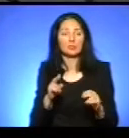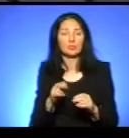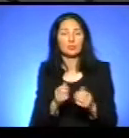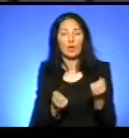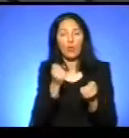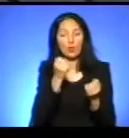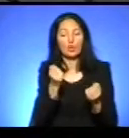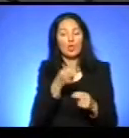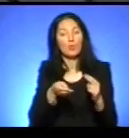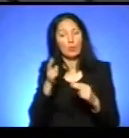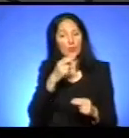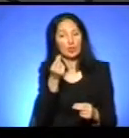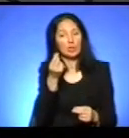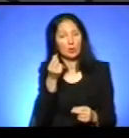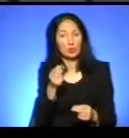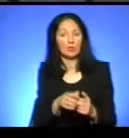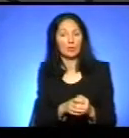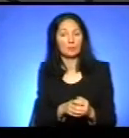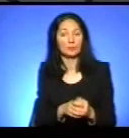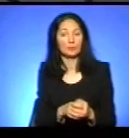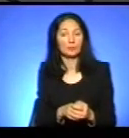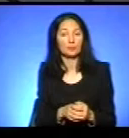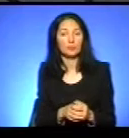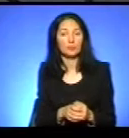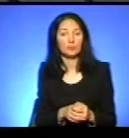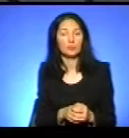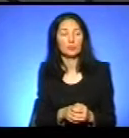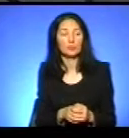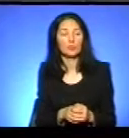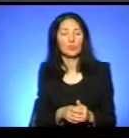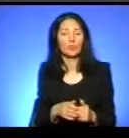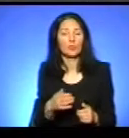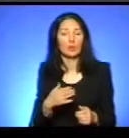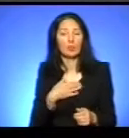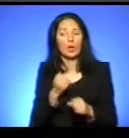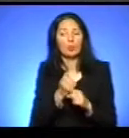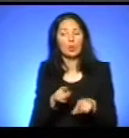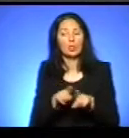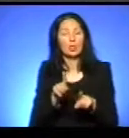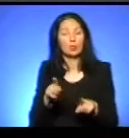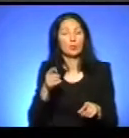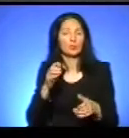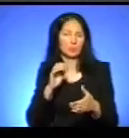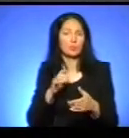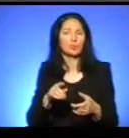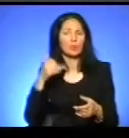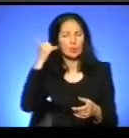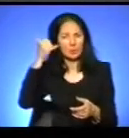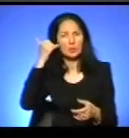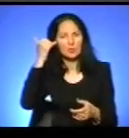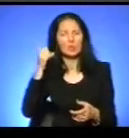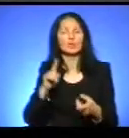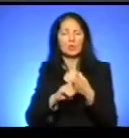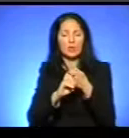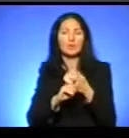Водії? Водії повертають Чи в управлінні транспорту? Ні, ми робили так, щоб вони з ними зв'язувались, вибачалися особисто перед